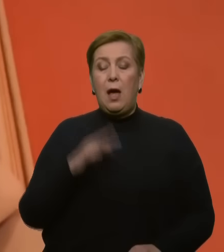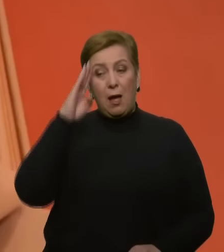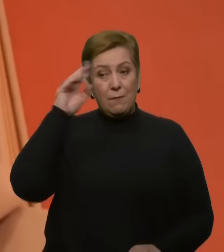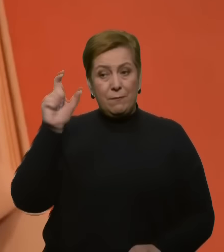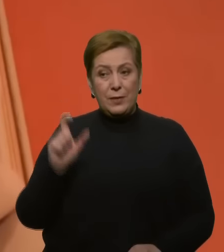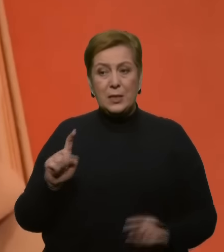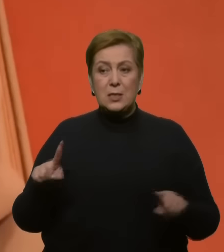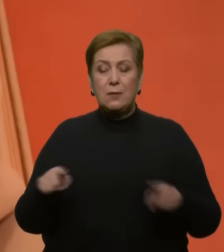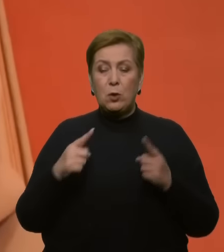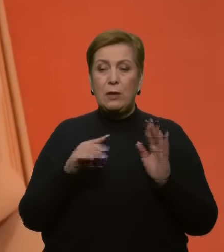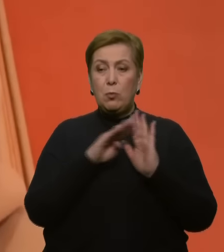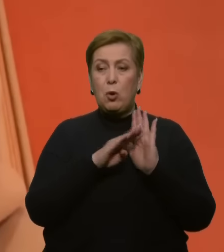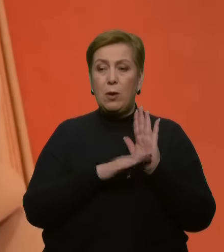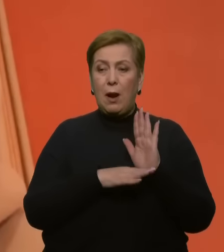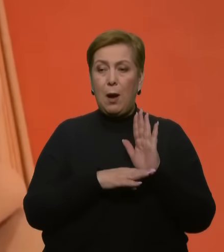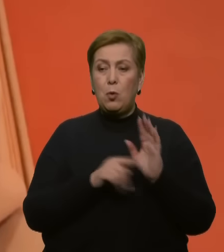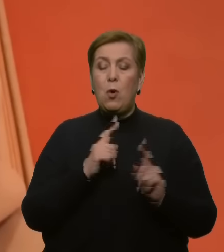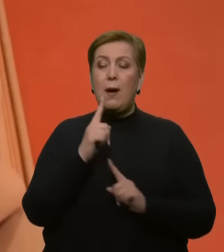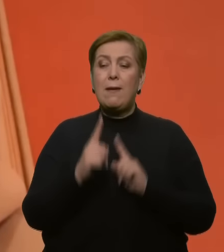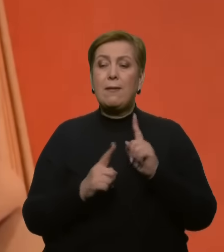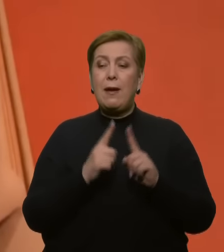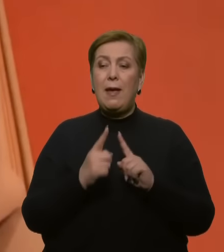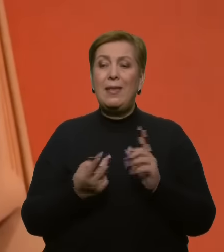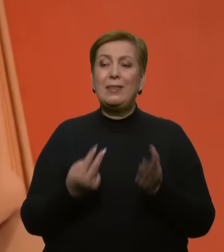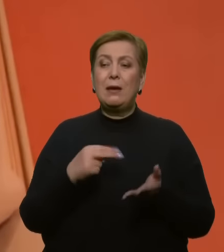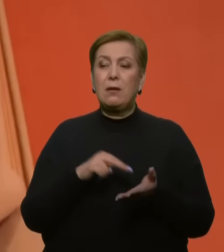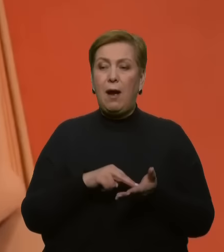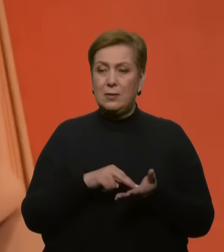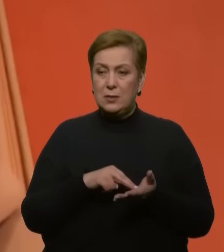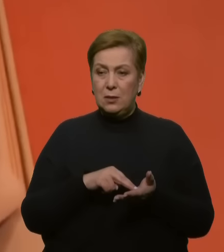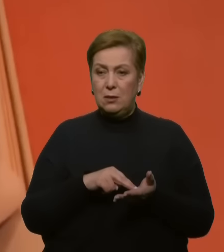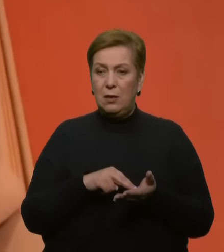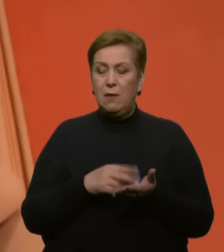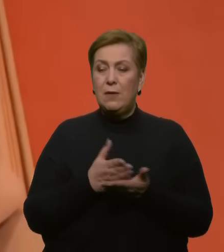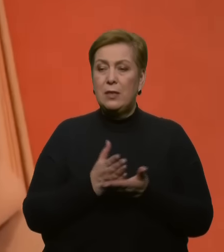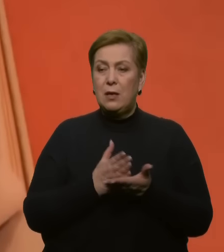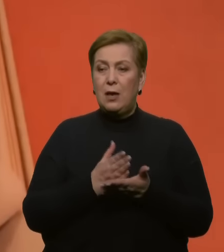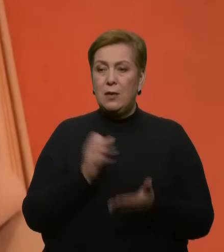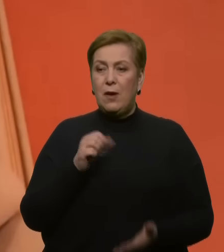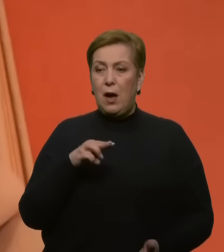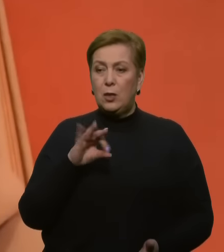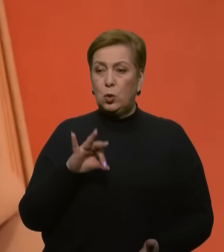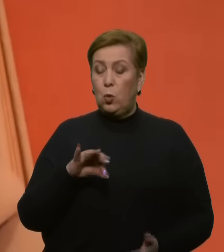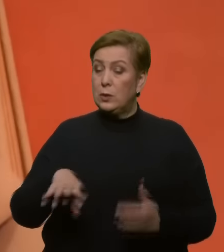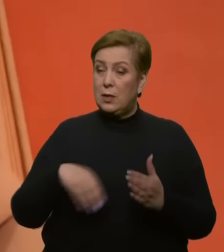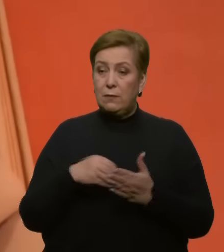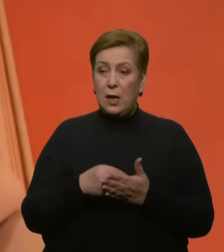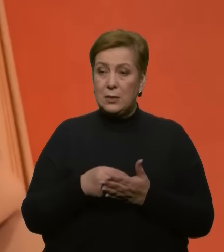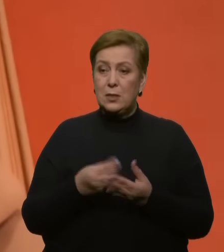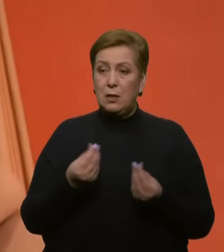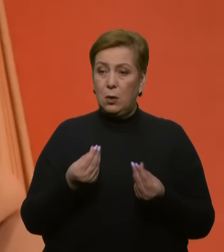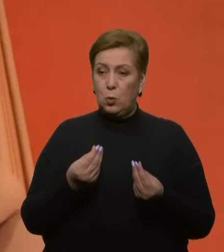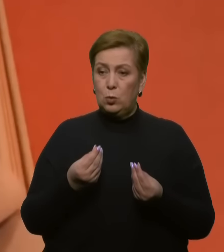програму реінтеграції витранів АТО за власний рахунок і власним коштам, і